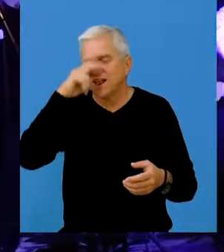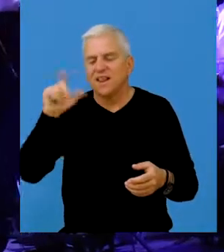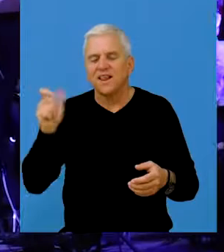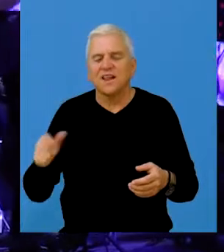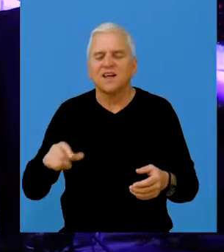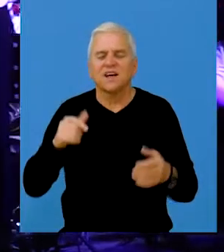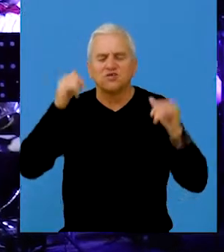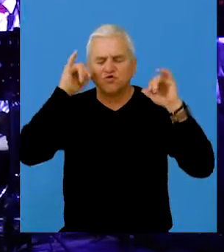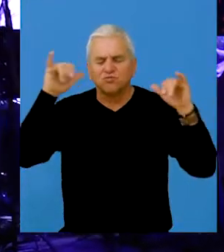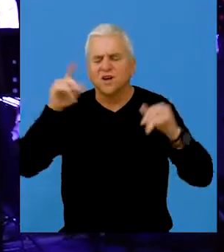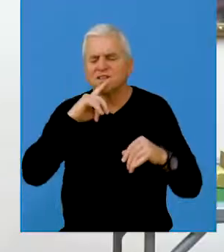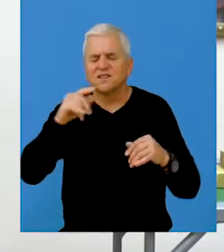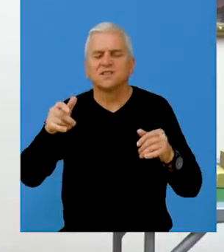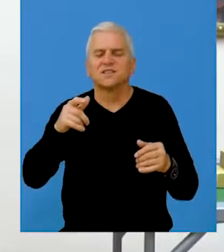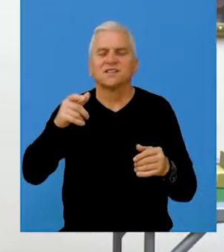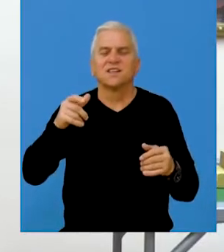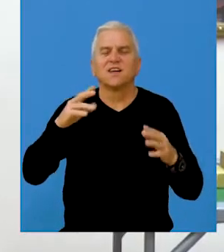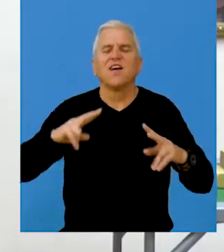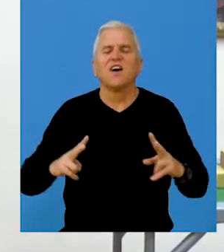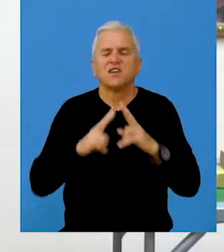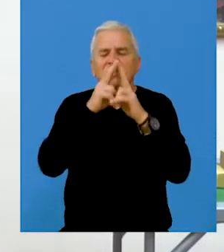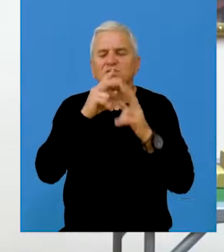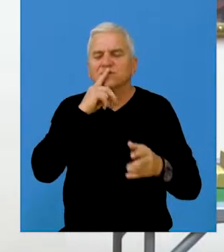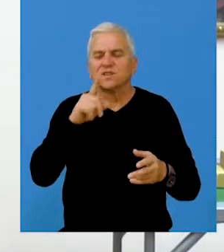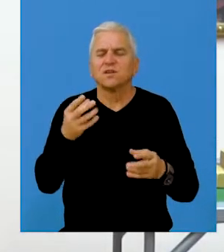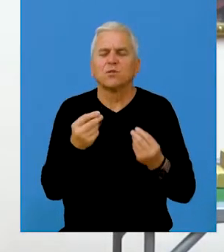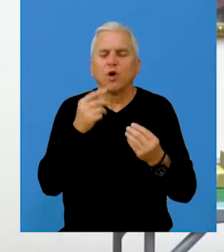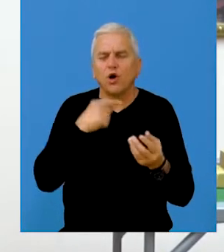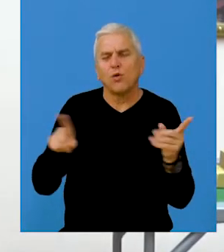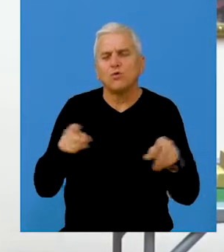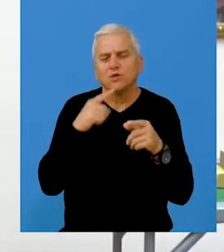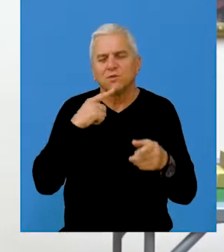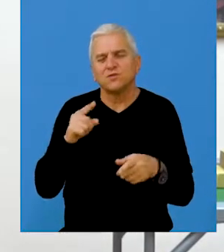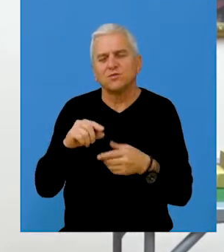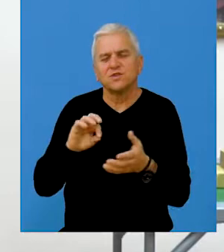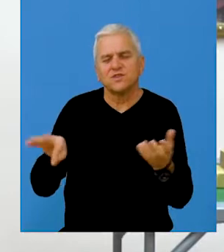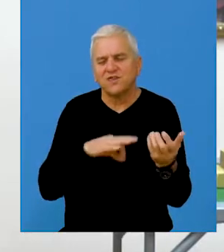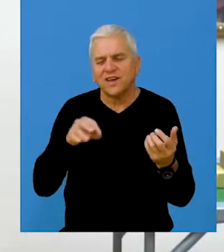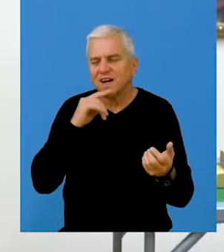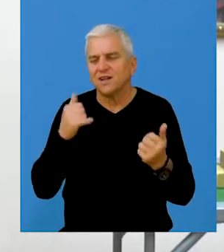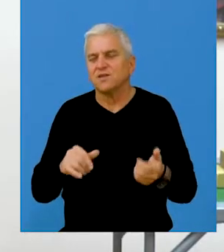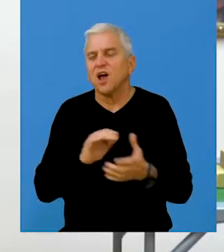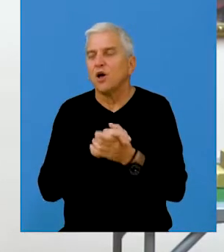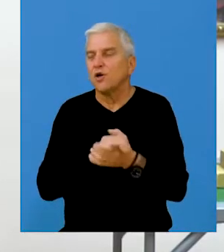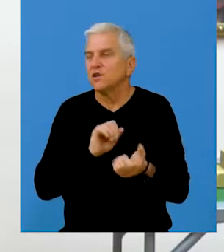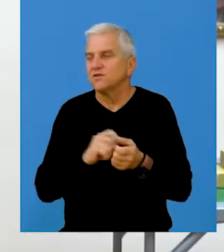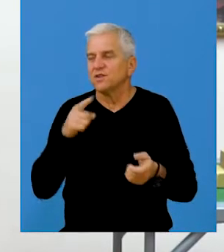italijanskih, francuskih, španskih raznih kola, izvedeno smo gradskih gru Bojrku i naša kolega što su izvodili